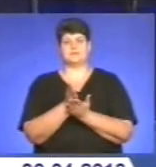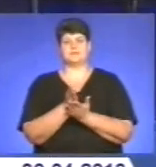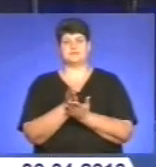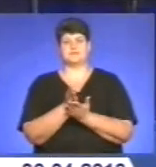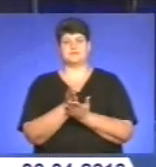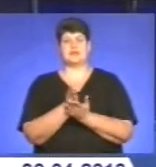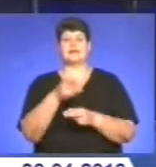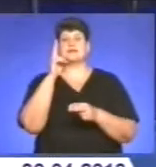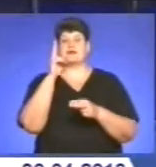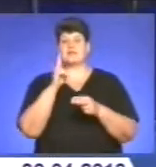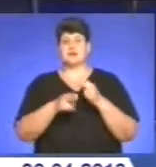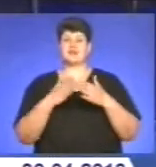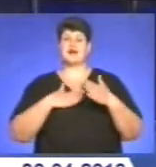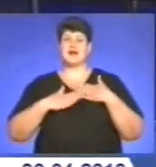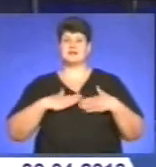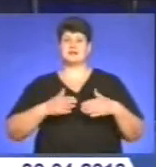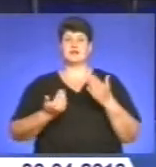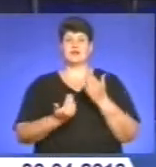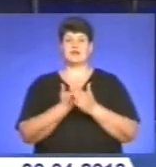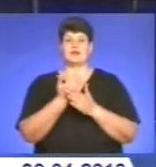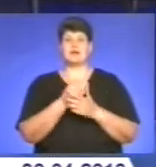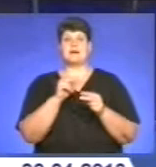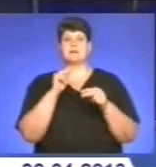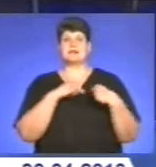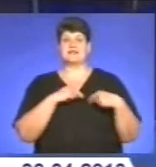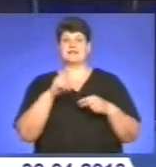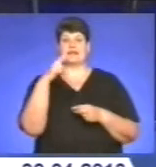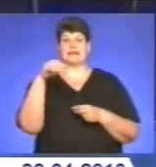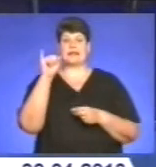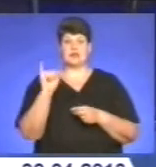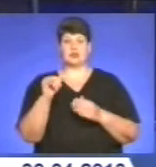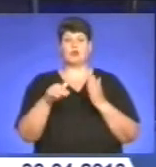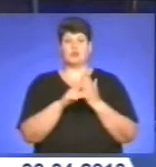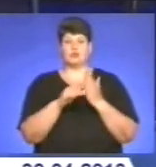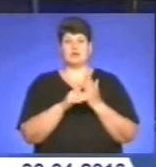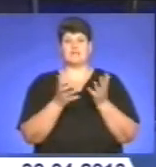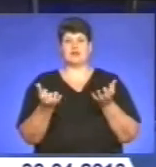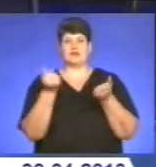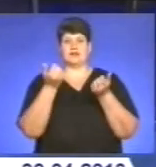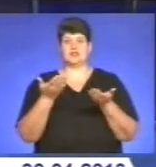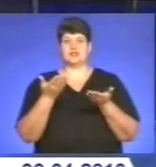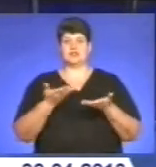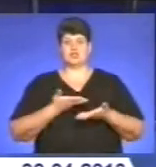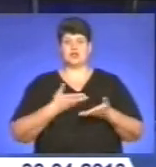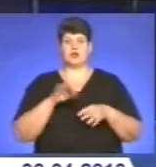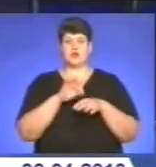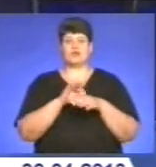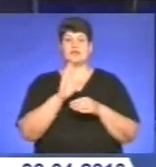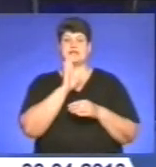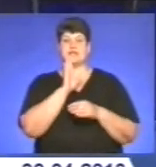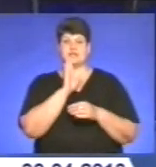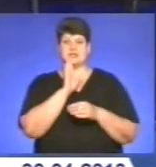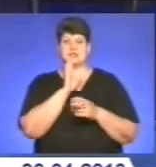І на завершення радісна новина. Працівники ДАІ допомогли врятувати життя хворій дівчинці. Дитину потрібно було